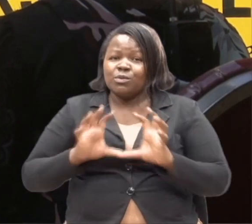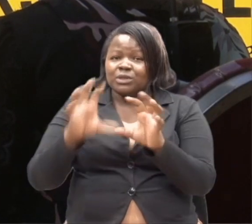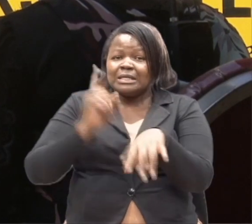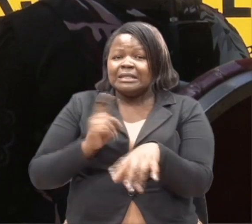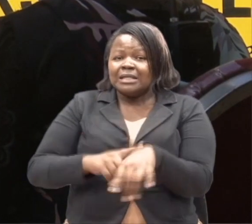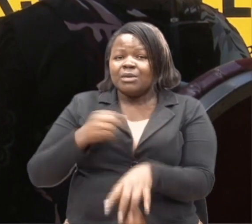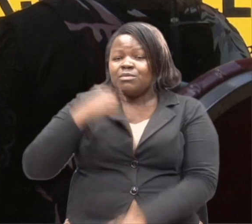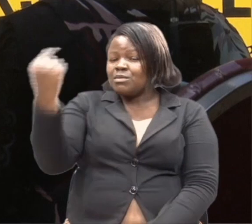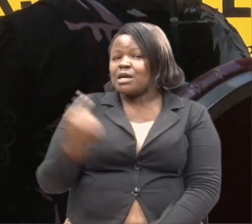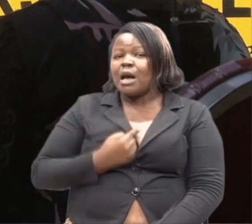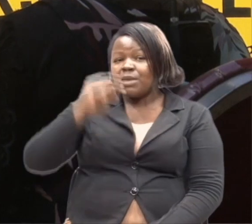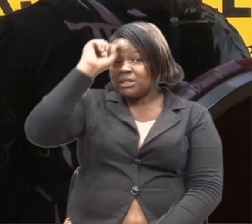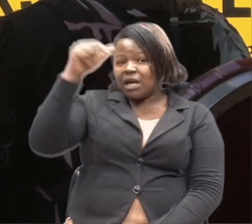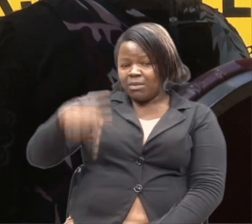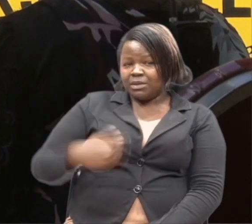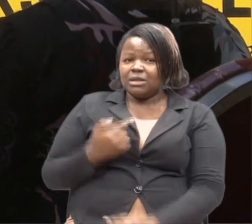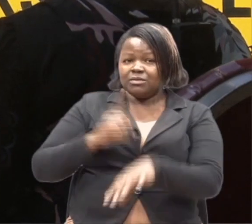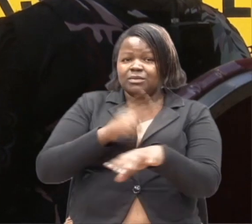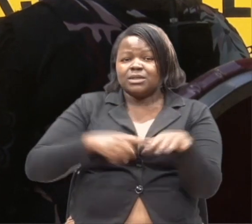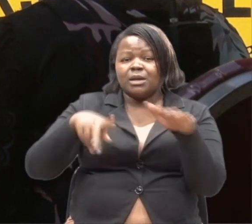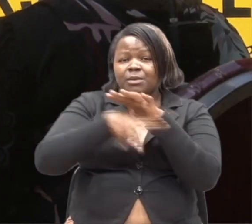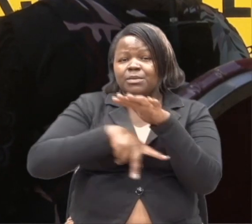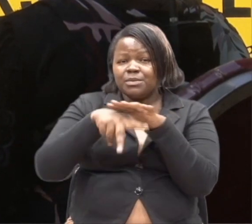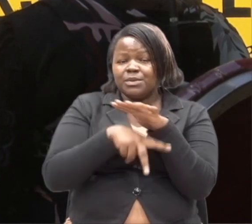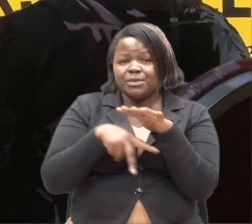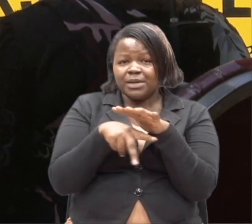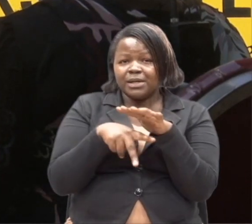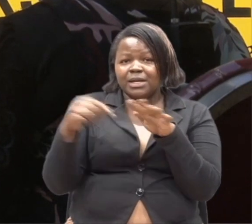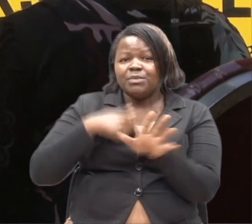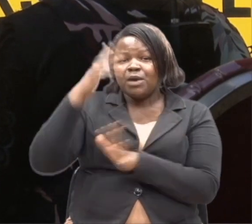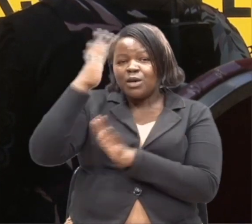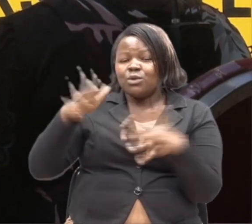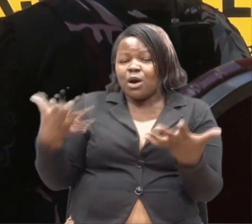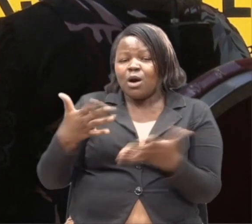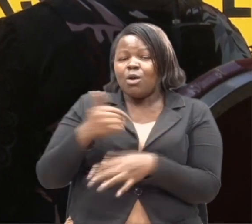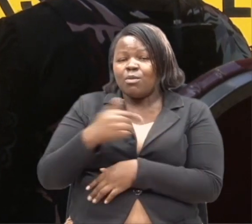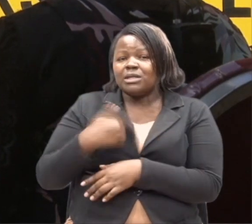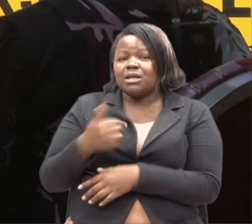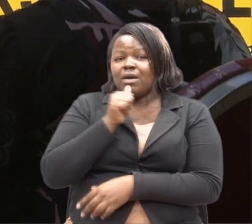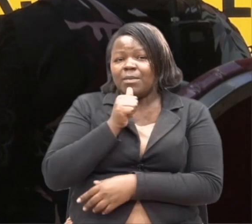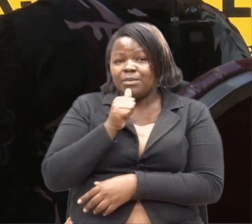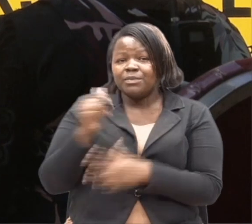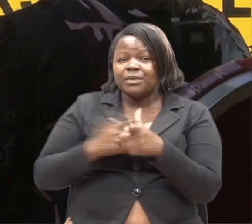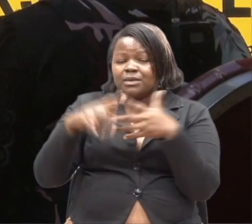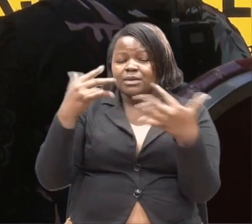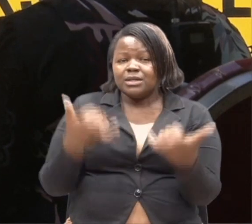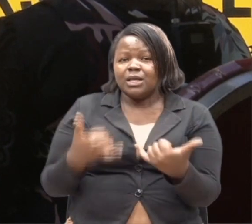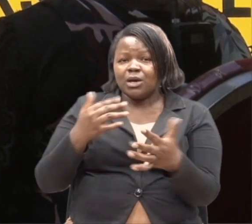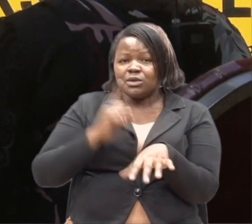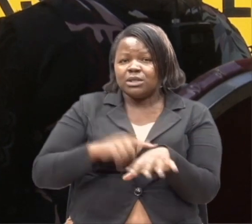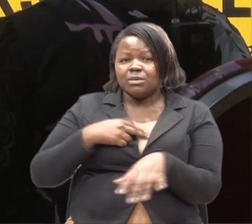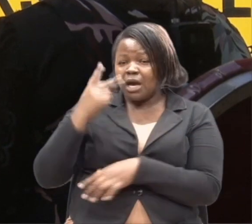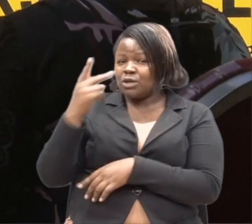nikajitambua nikiwa katika shule ya msingi. Niko vire nilivyo. Niripo